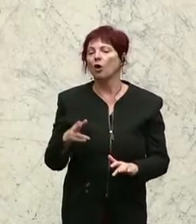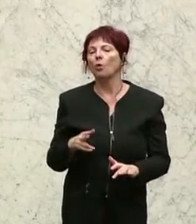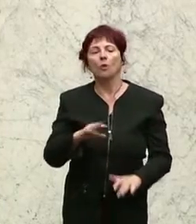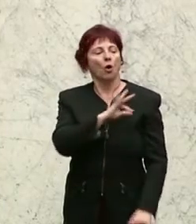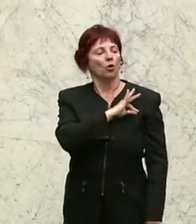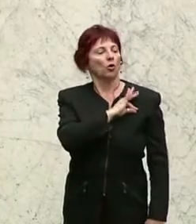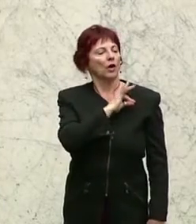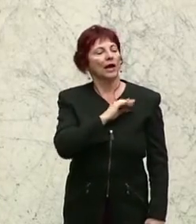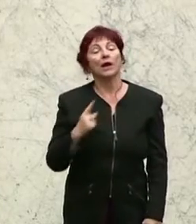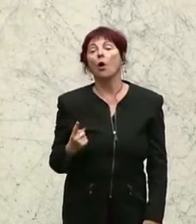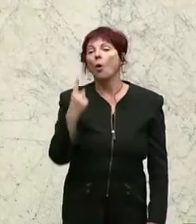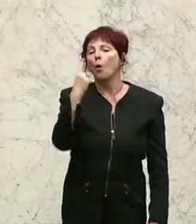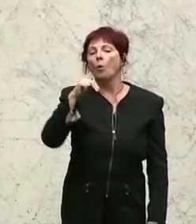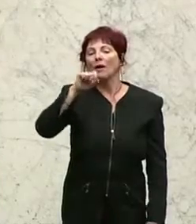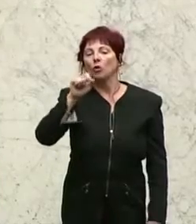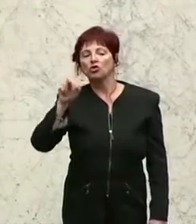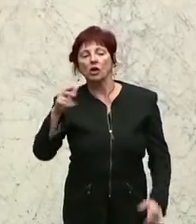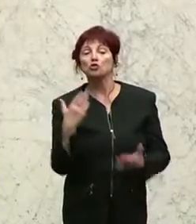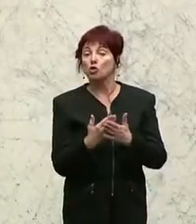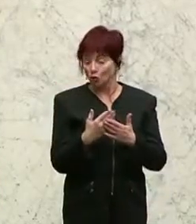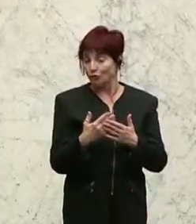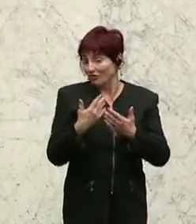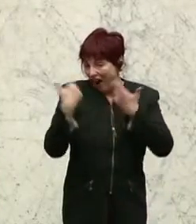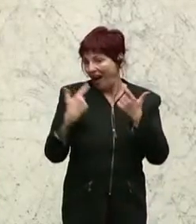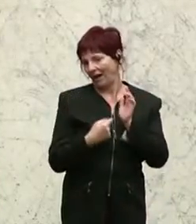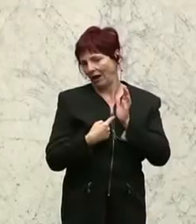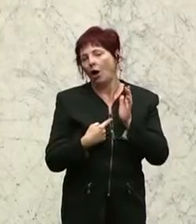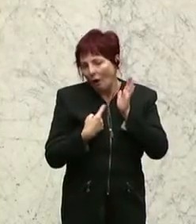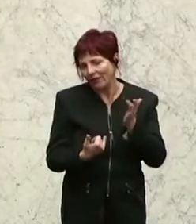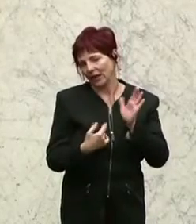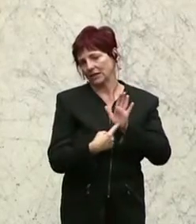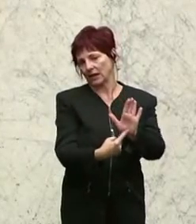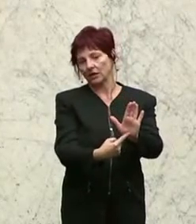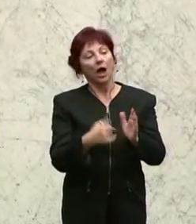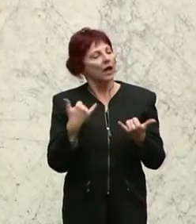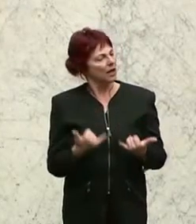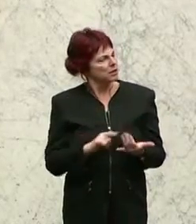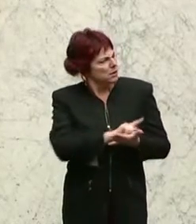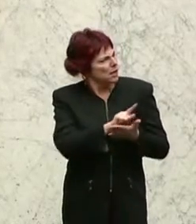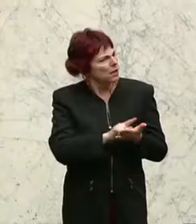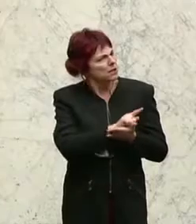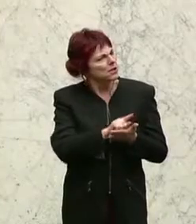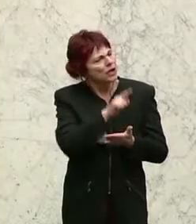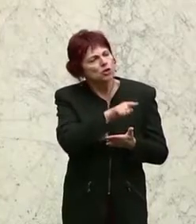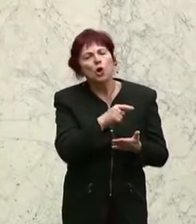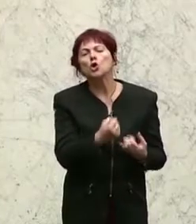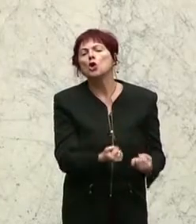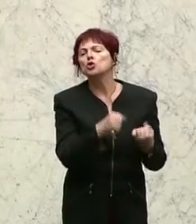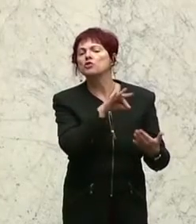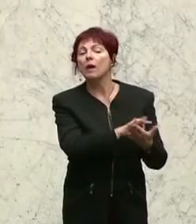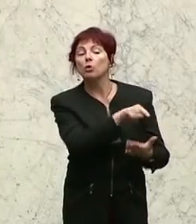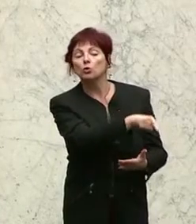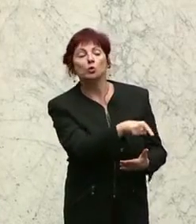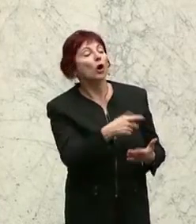Obernosterer das hier heute auch sehr glaubhaft dargeschlägt hat. Daher wäre es doch an der Zeit, hier einen Schwerpunkt dort zu setzen, wo die wirklichen Probleme sind.